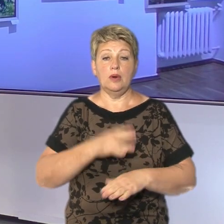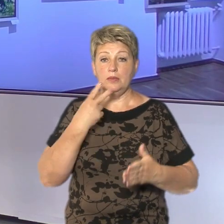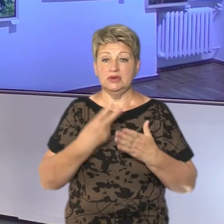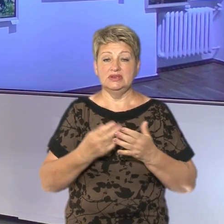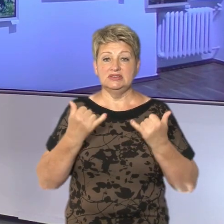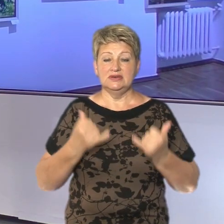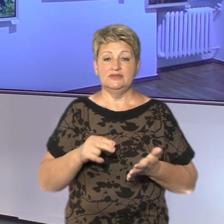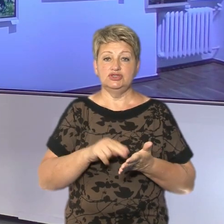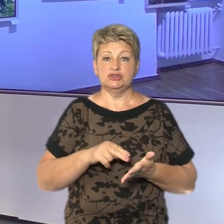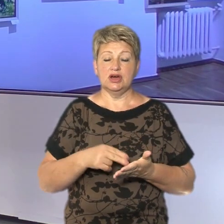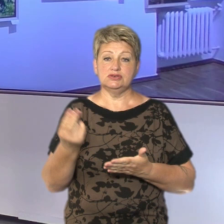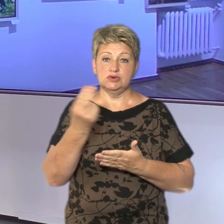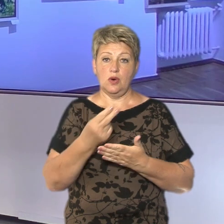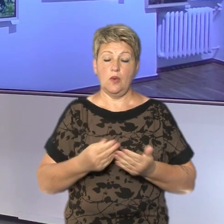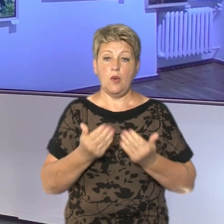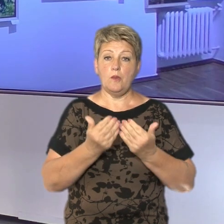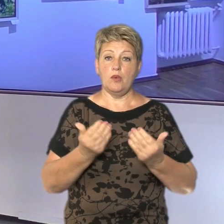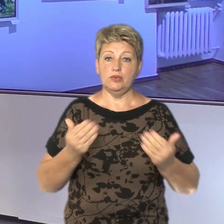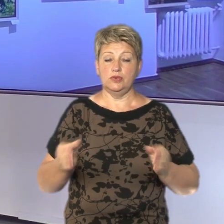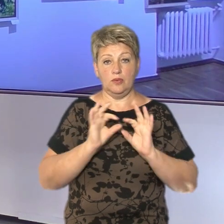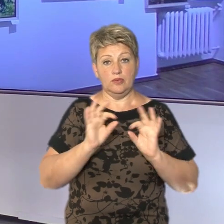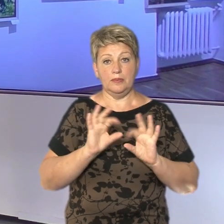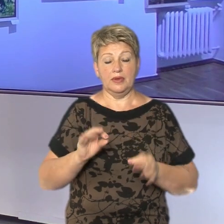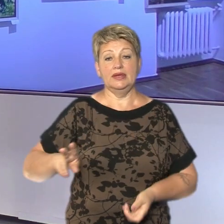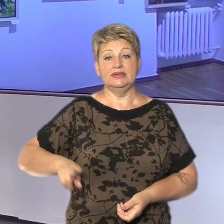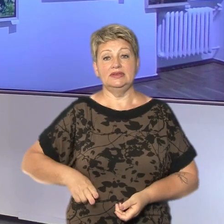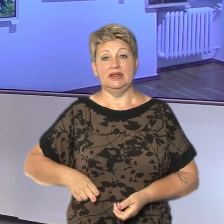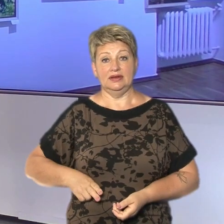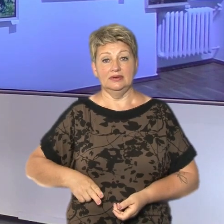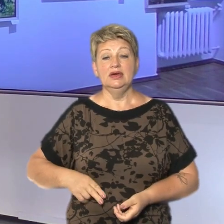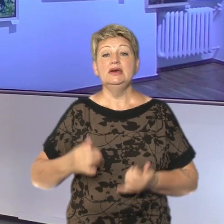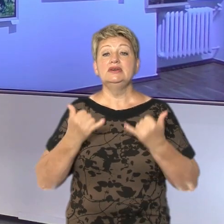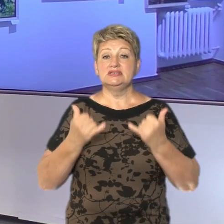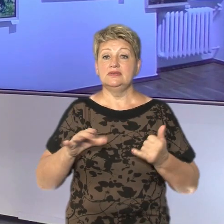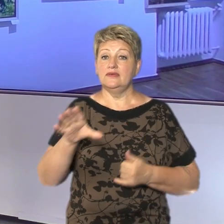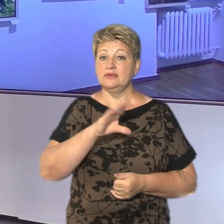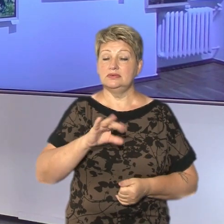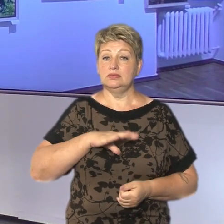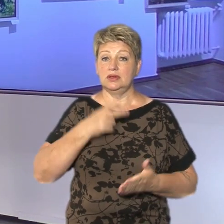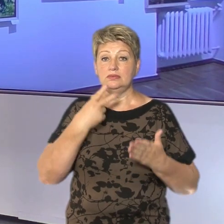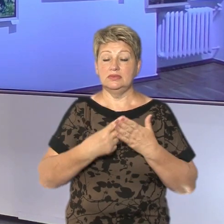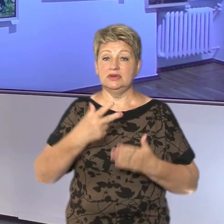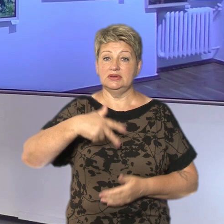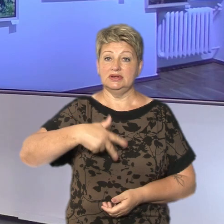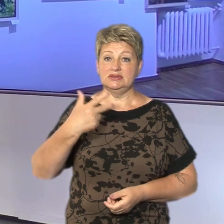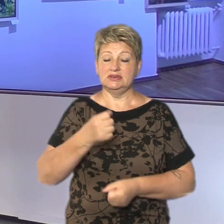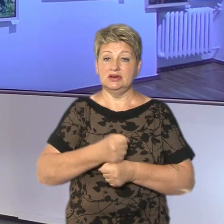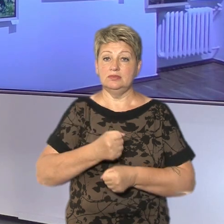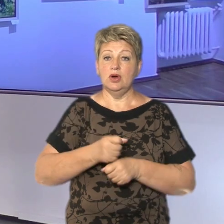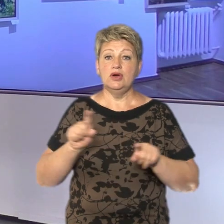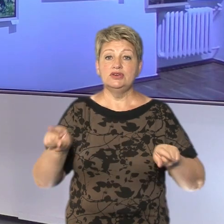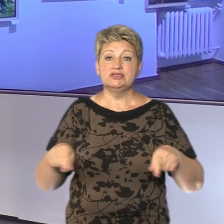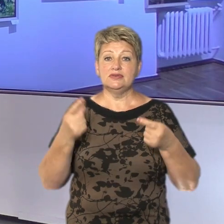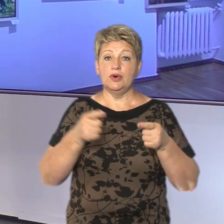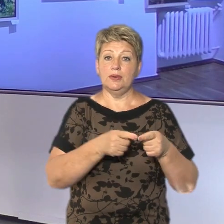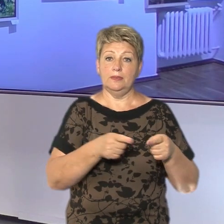Черкаському художньому музеї, повідомила Суспільному директорка музею Ольга Гладун. Всього було представлено 33 роботи, створені протягом п